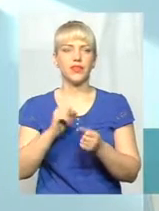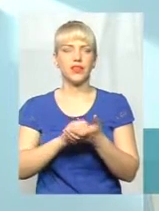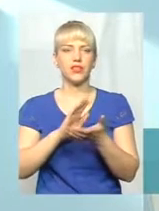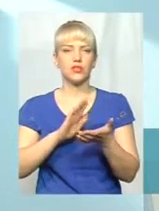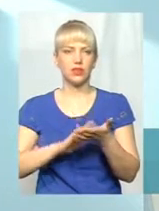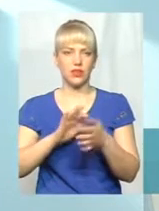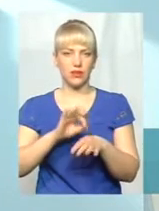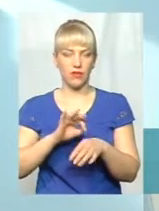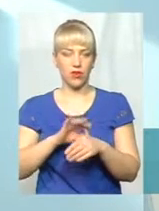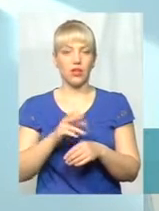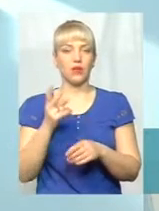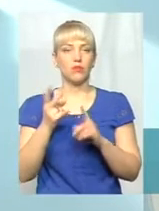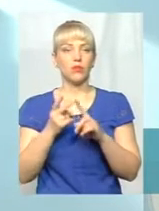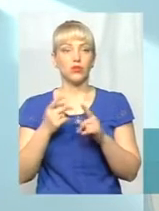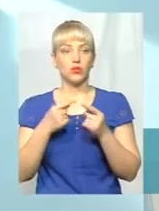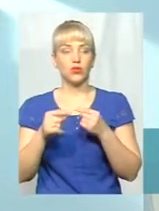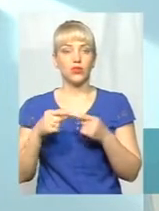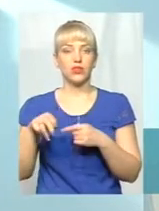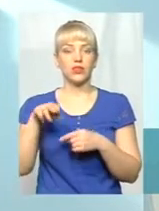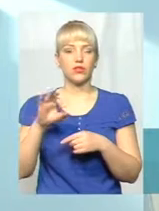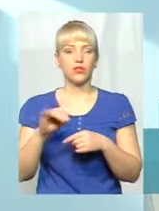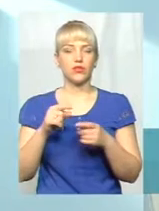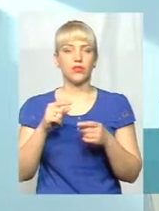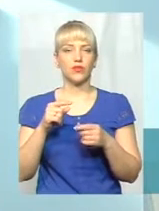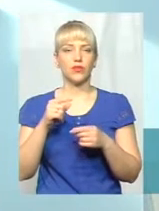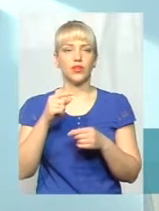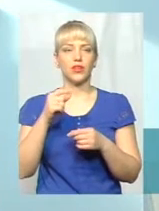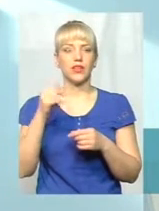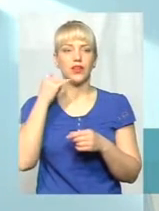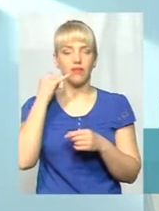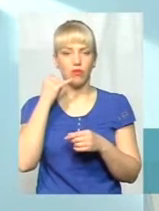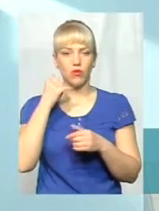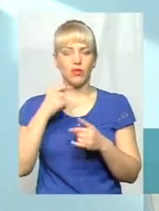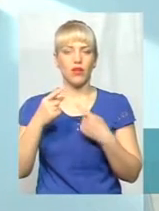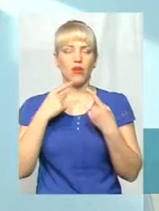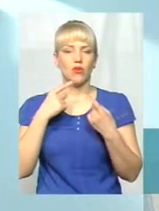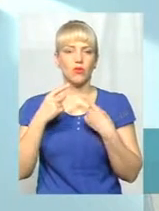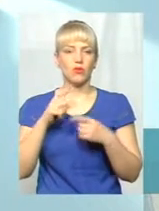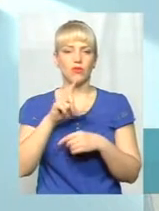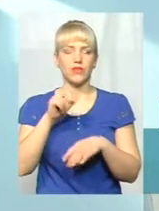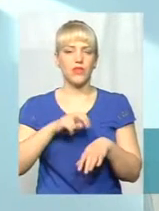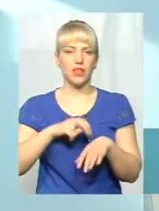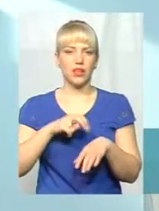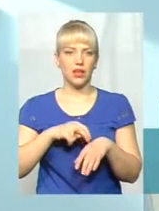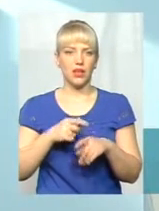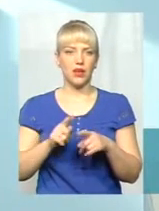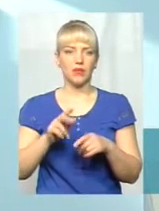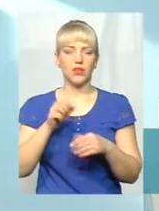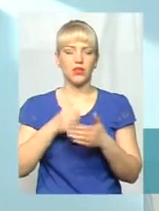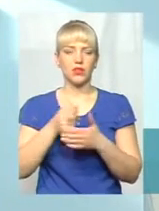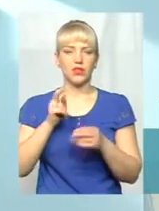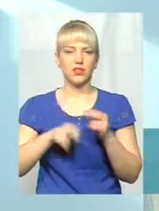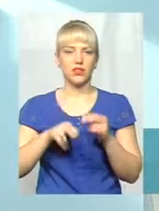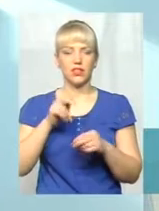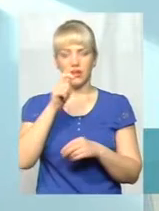Що по-друге, то в телефонному розмові з головними лікарями, вони до кінця квітня, на